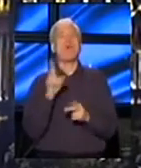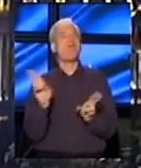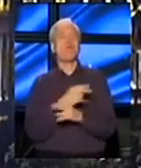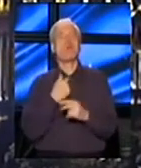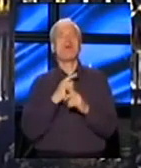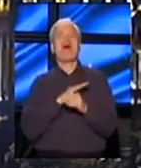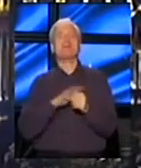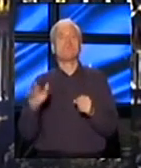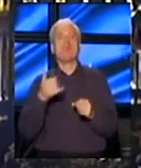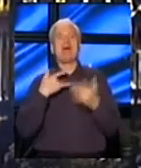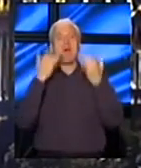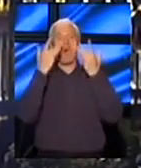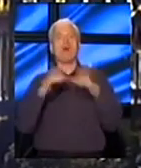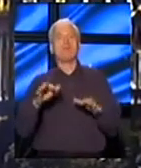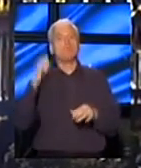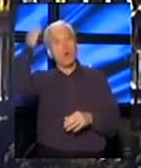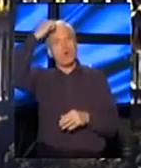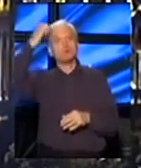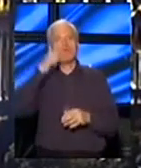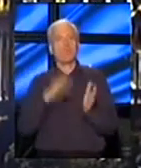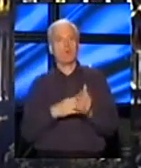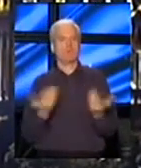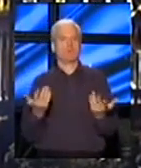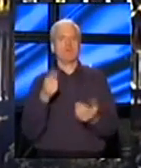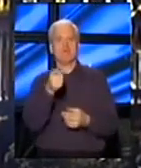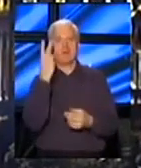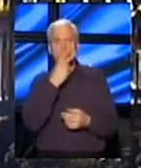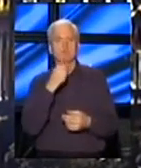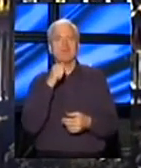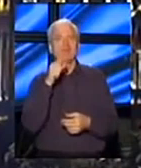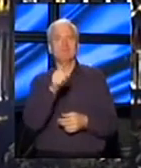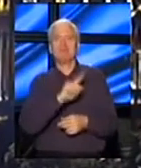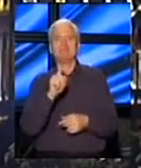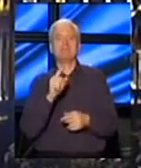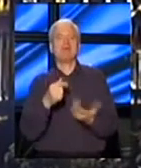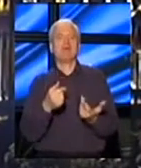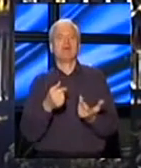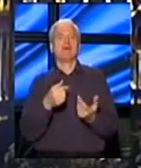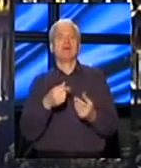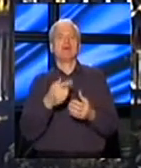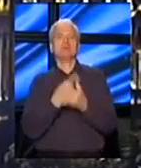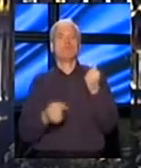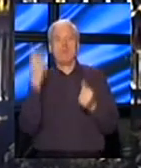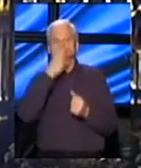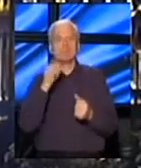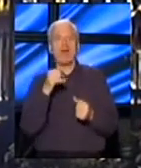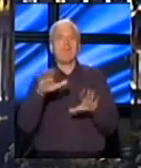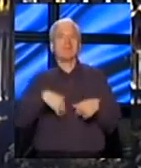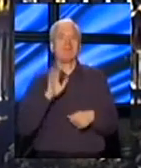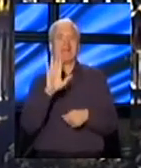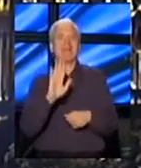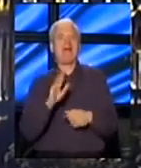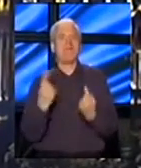uispunim, to je da se odreknemo Kosovo i Metohije, pa valjda niste ni vi toliko otkačili da prihvatite takav uslov.